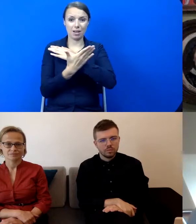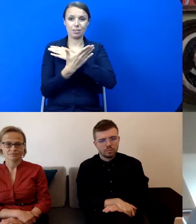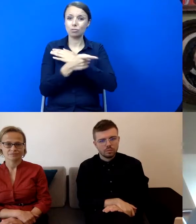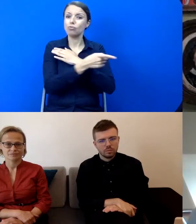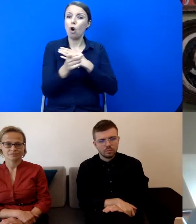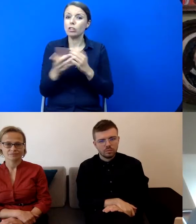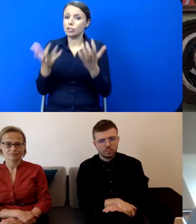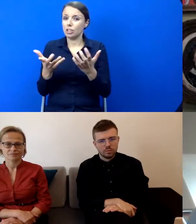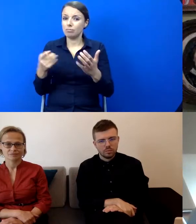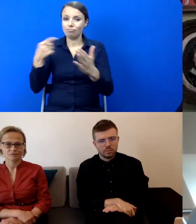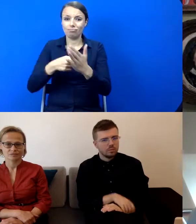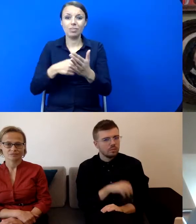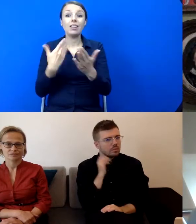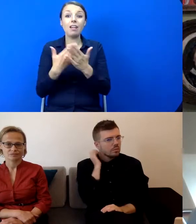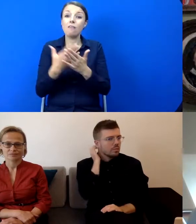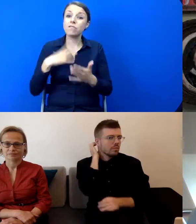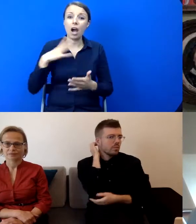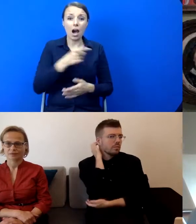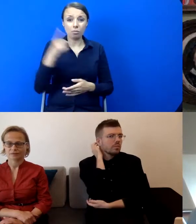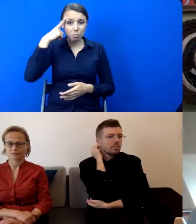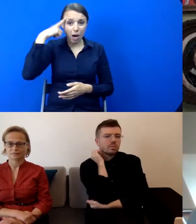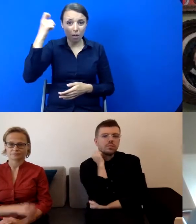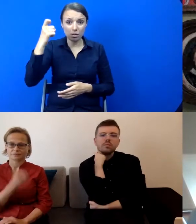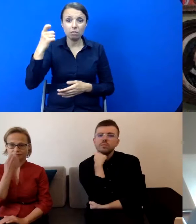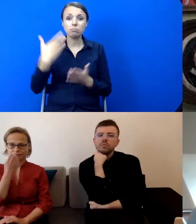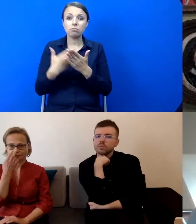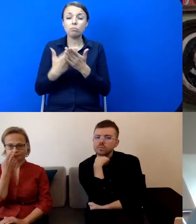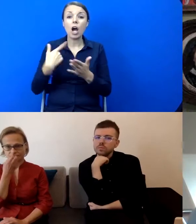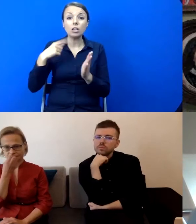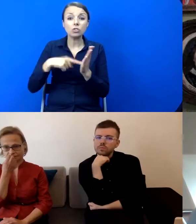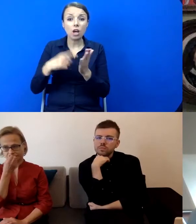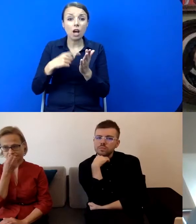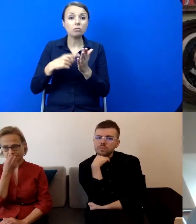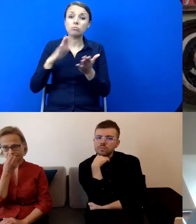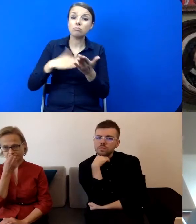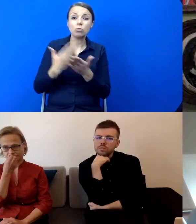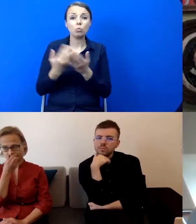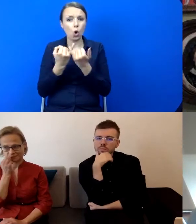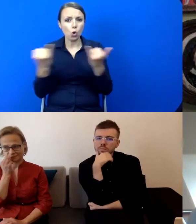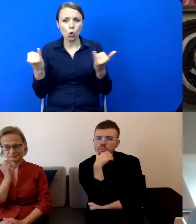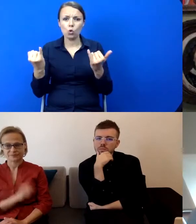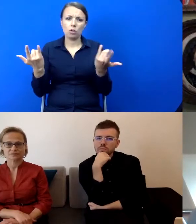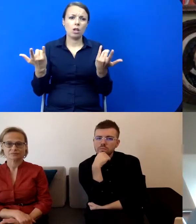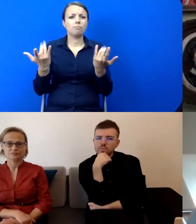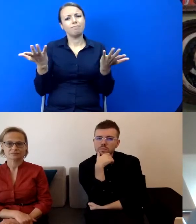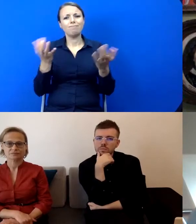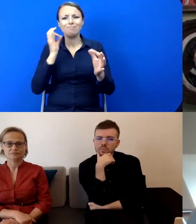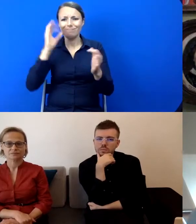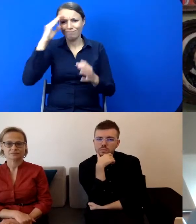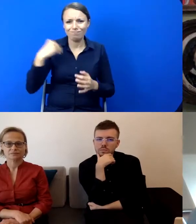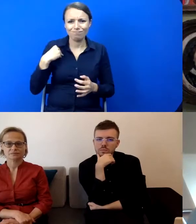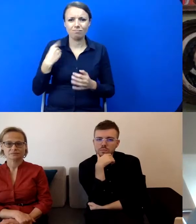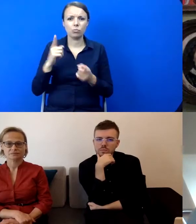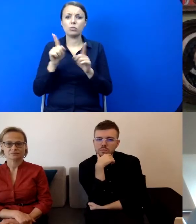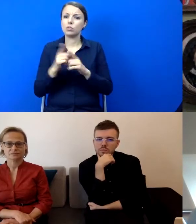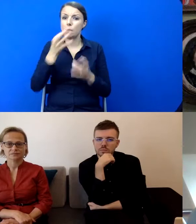często spotykałam się z takimi, no może nie zarzutami, ale też pewnymi pytaniami, dlaczego